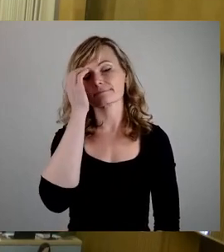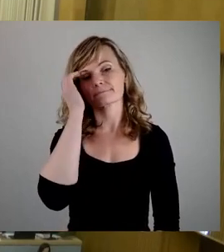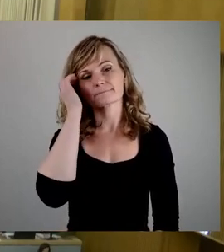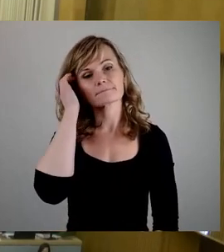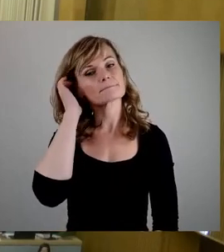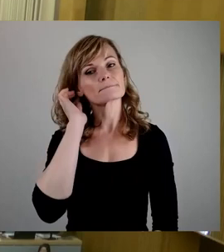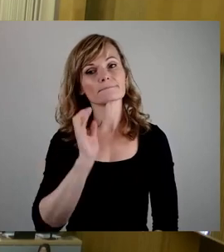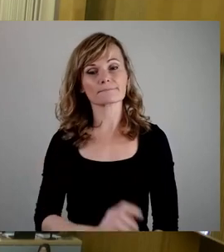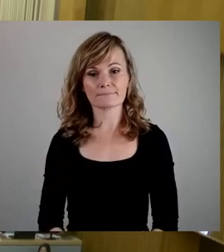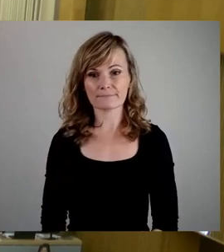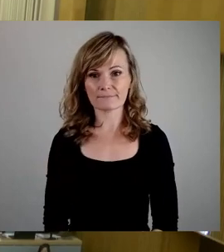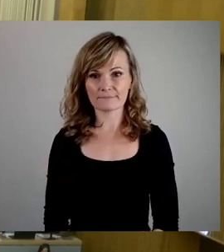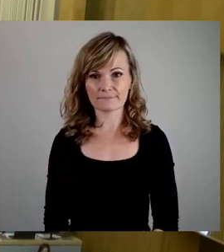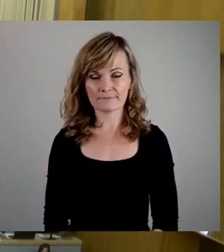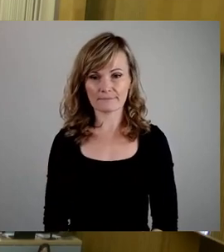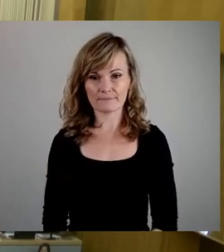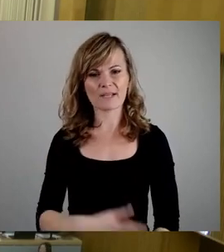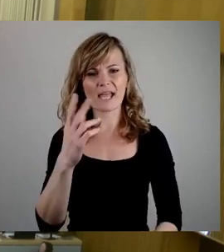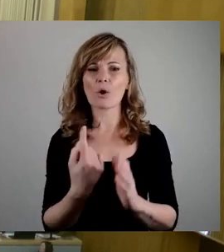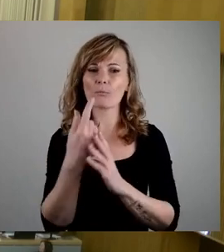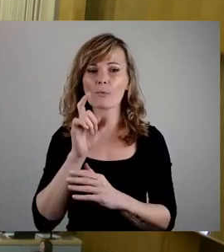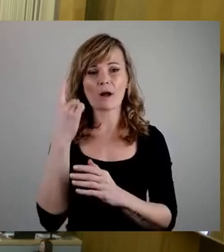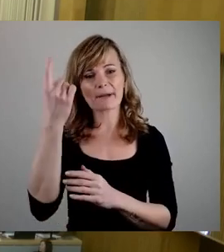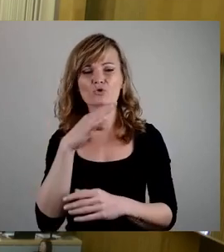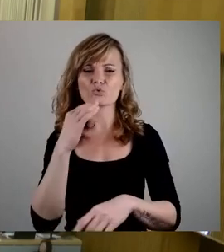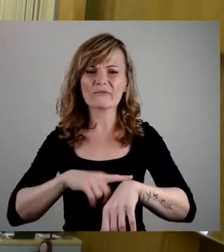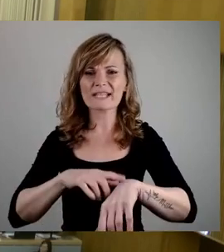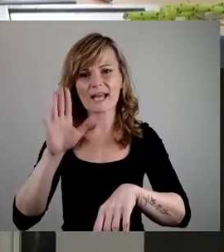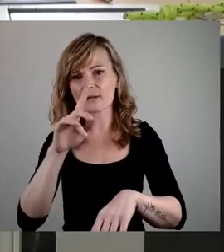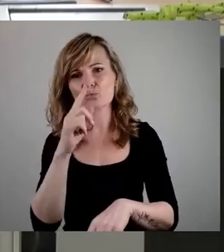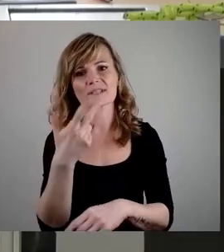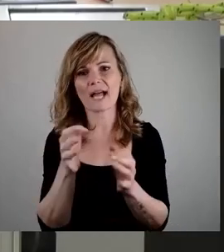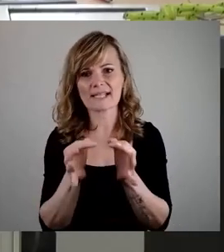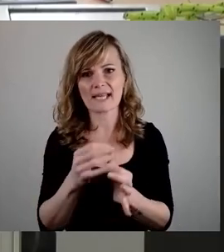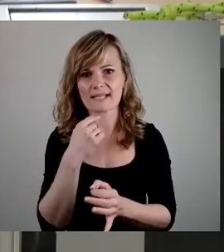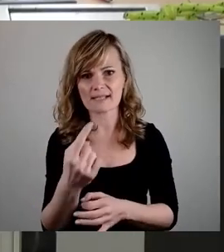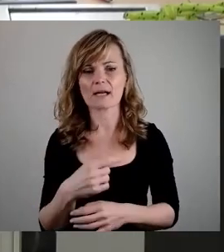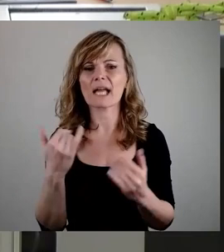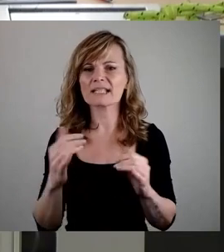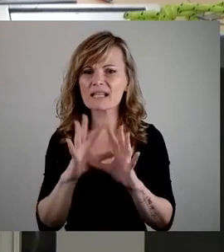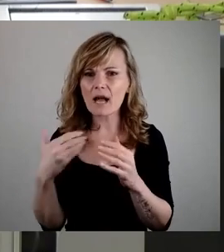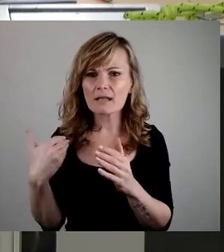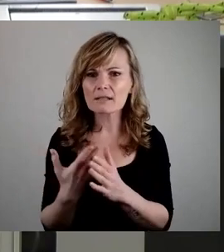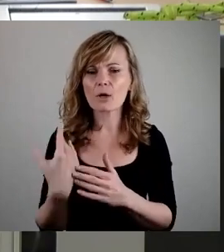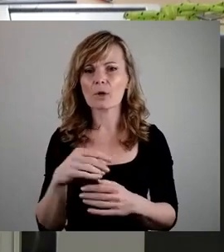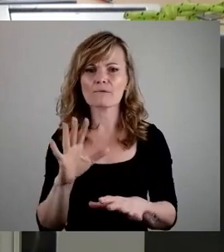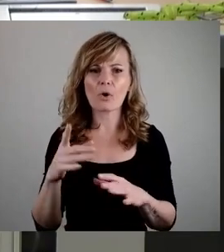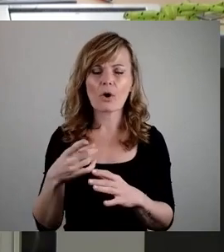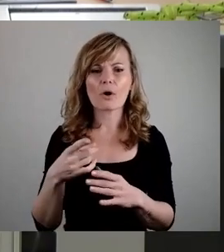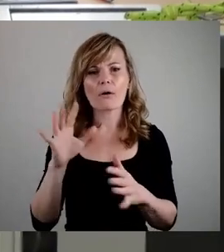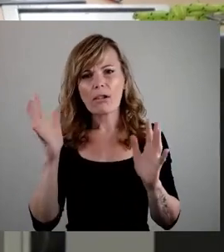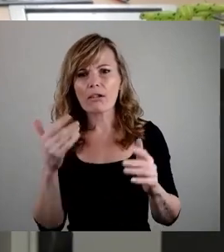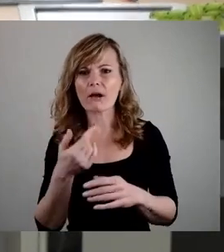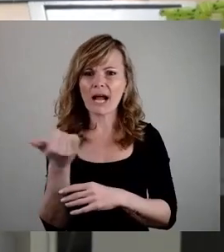Herr Oberbürgermeister, meine Damen und Herren, wir haben schon so viel Zeit. Ich will eigentlich nur drei Sätze sagen. Was haben wir denn jetzt alles für populistisches Zeug anhören müssen?